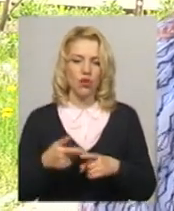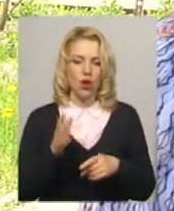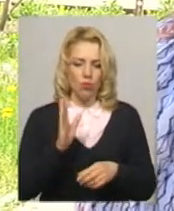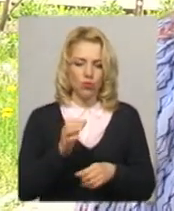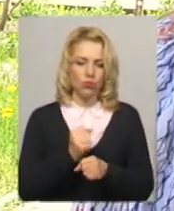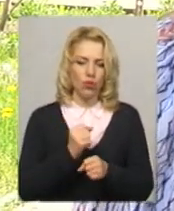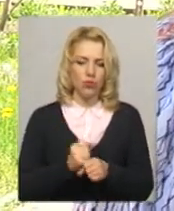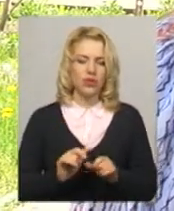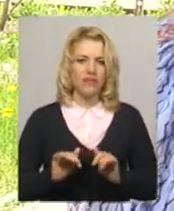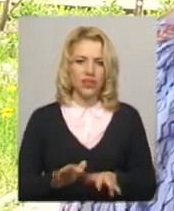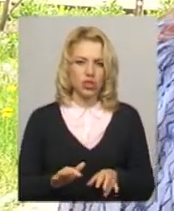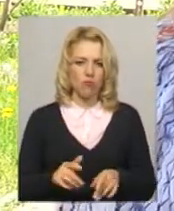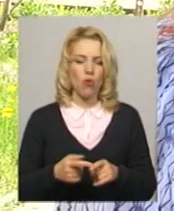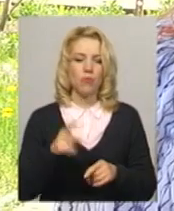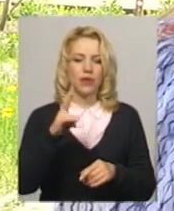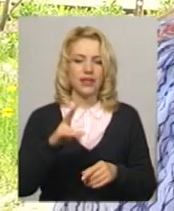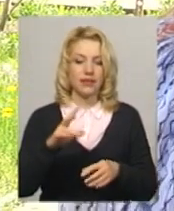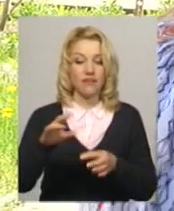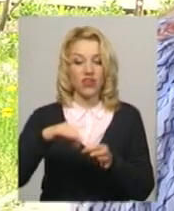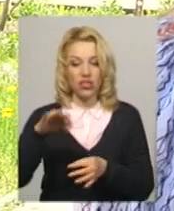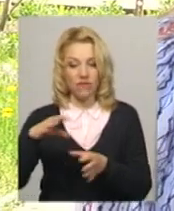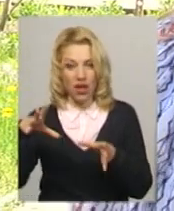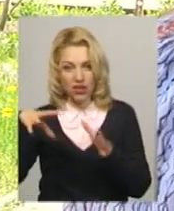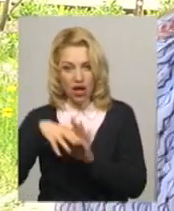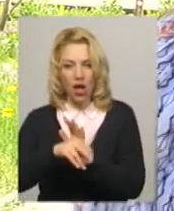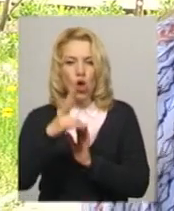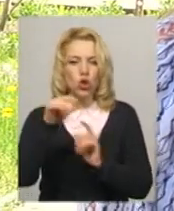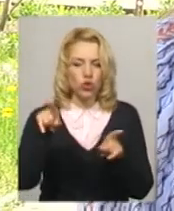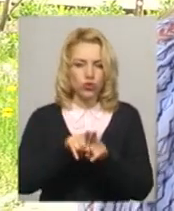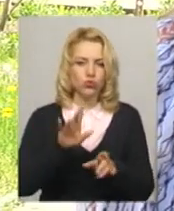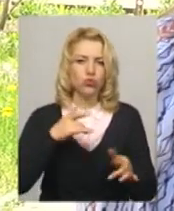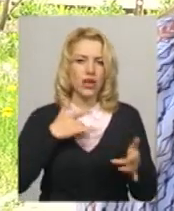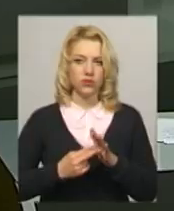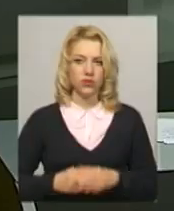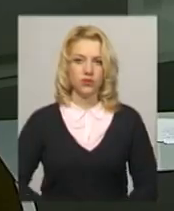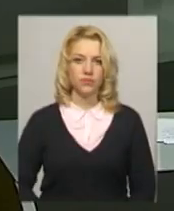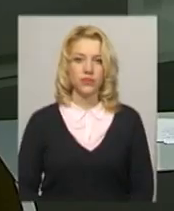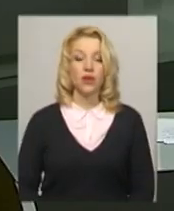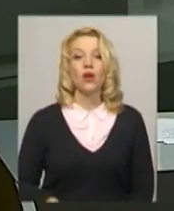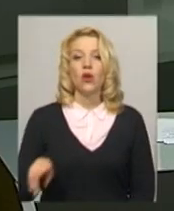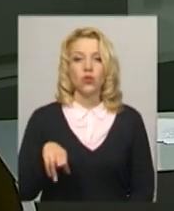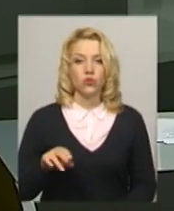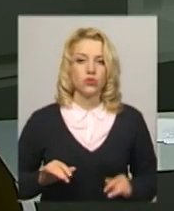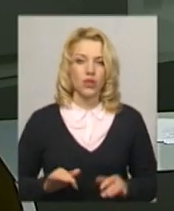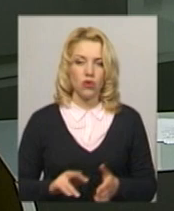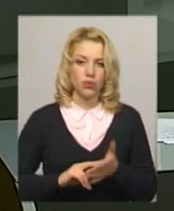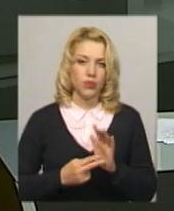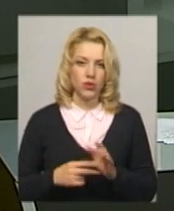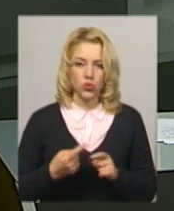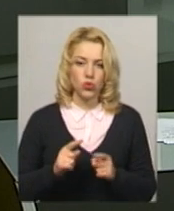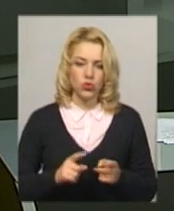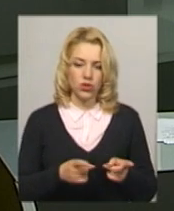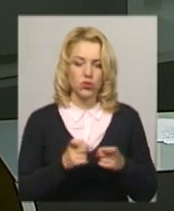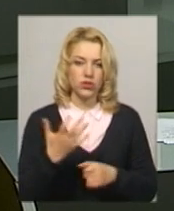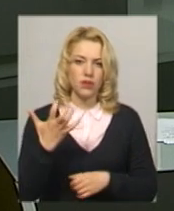але це буде флешмоб із елементами реконструкційно-театралізованого дійства». До заходу планують залучити п'ять сотень